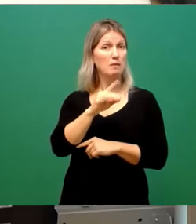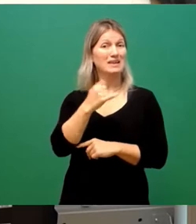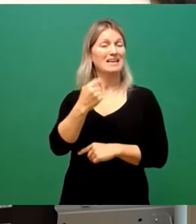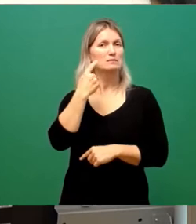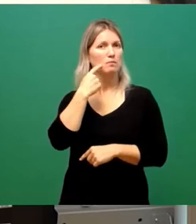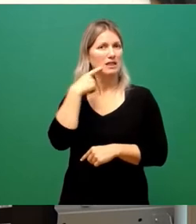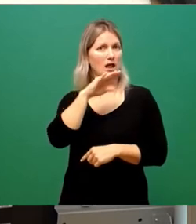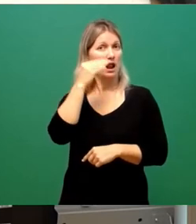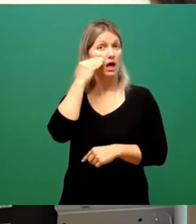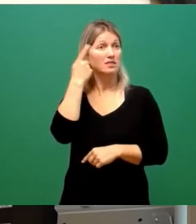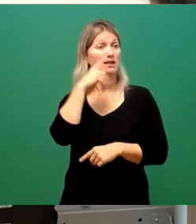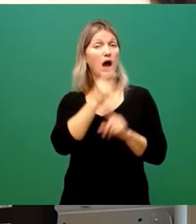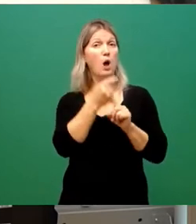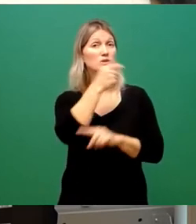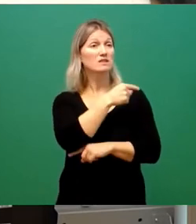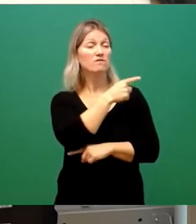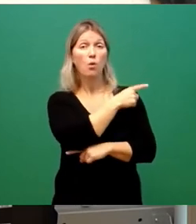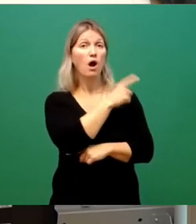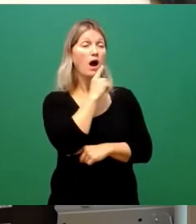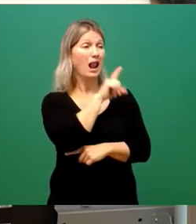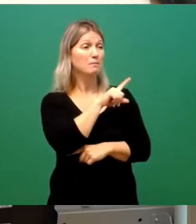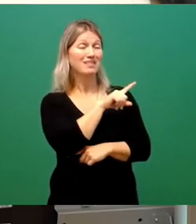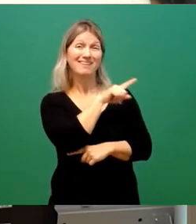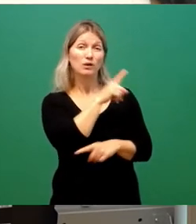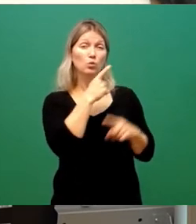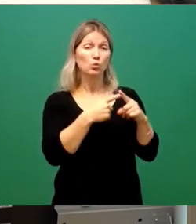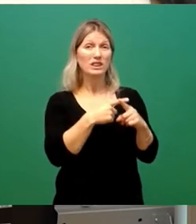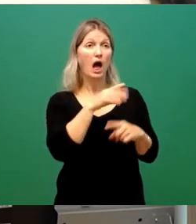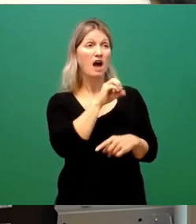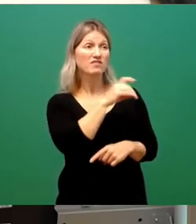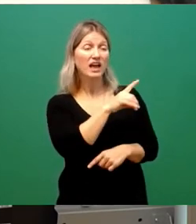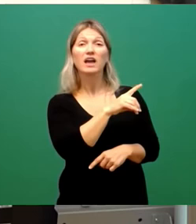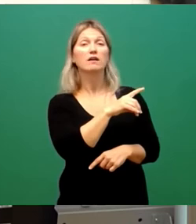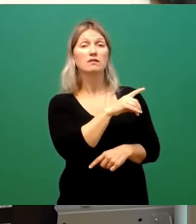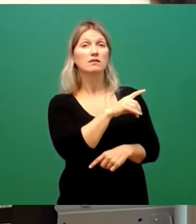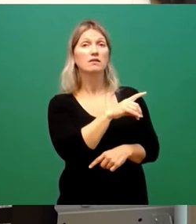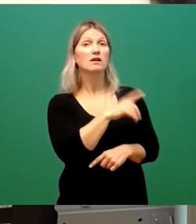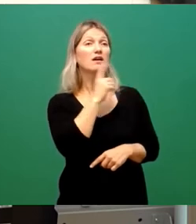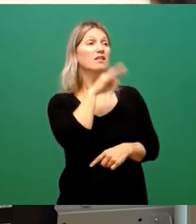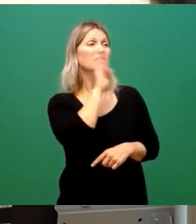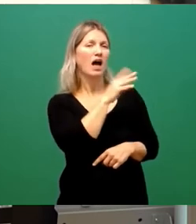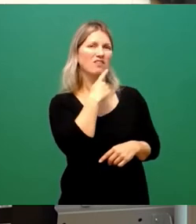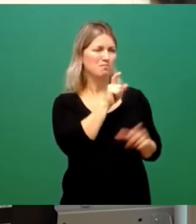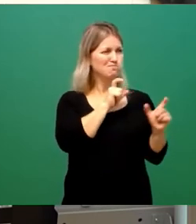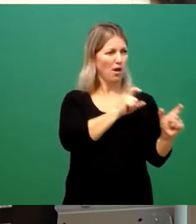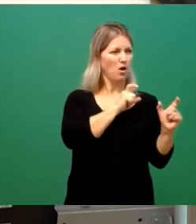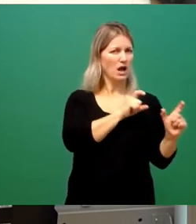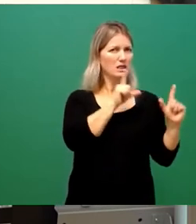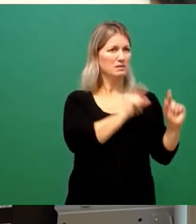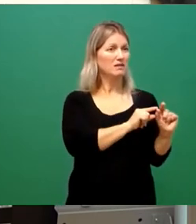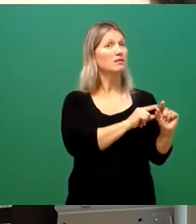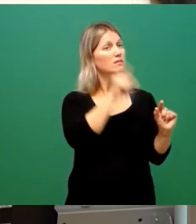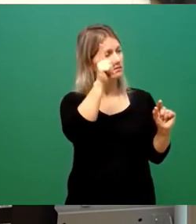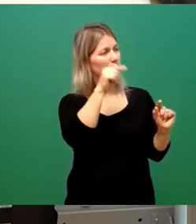nicht außen vor, Sie und die AfD sind ja diese Minderheit, auf diese Blockade-Minderheit, auf die er sich stützt und die er da nicht beteiligen. Und das